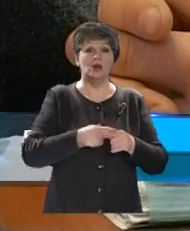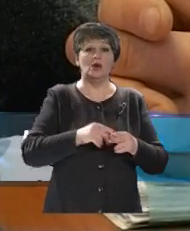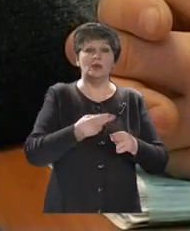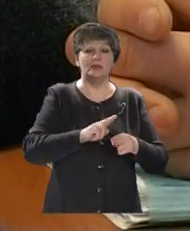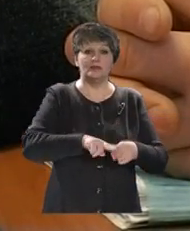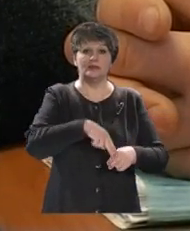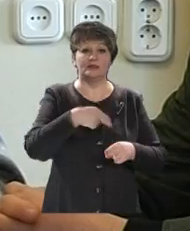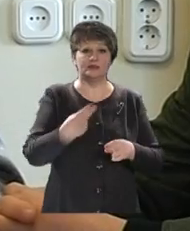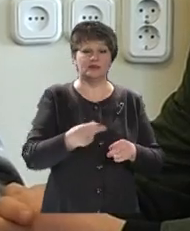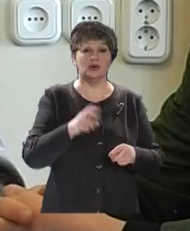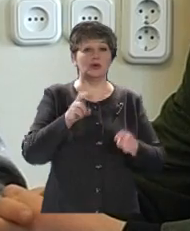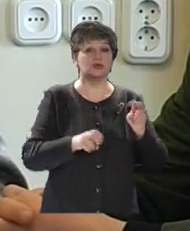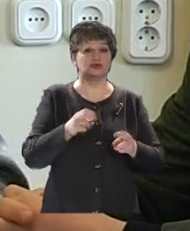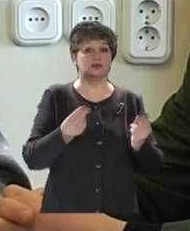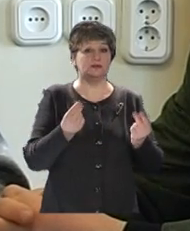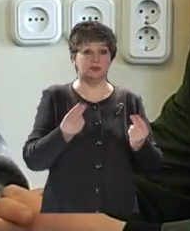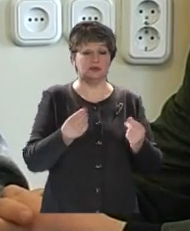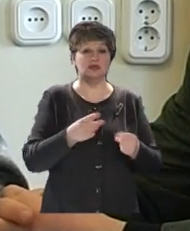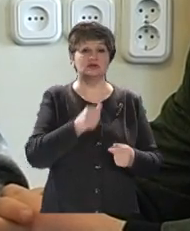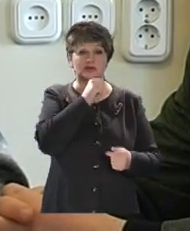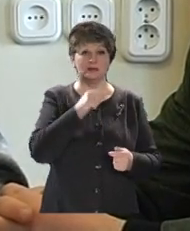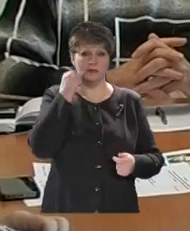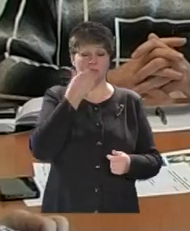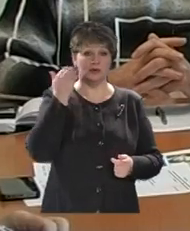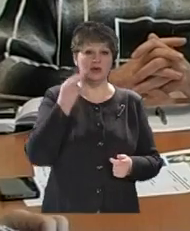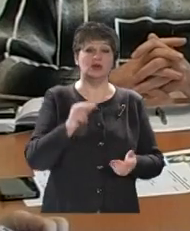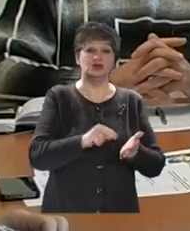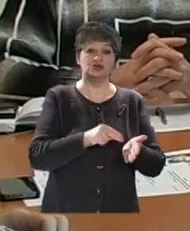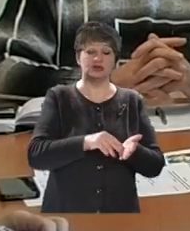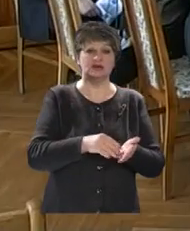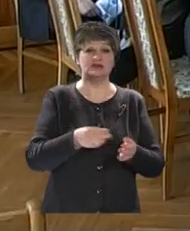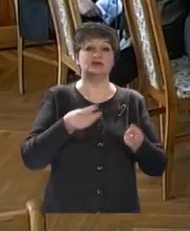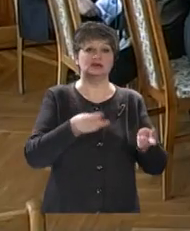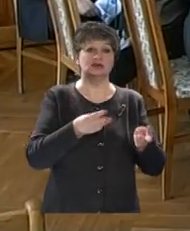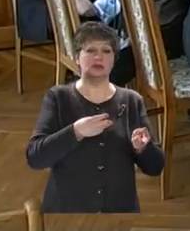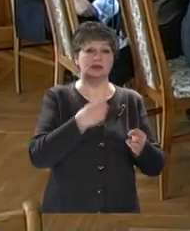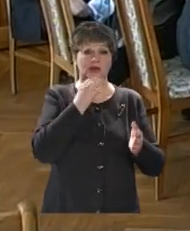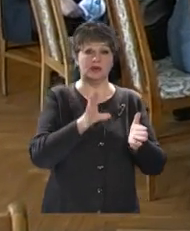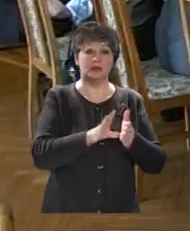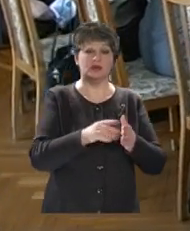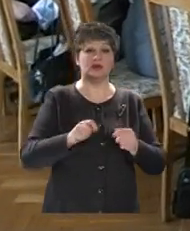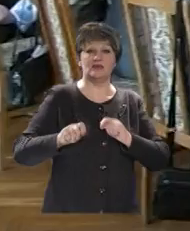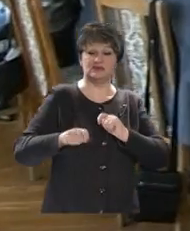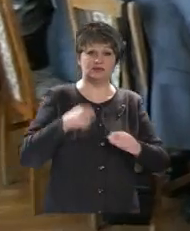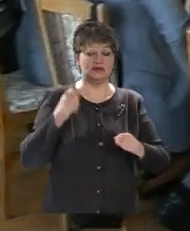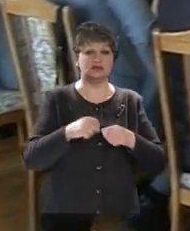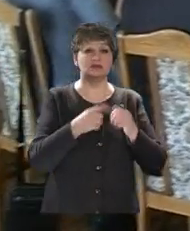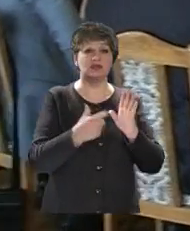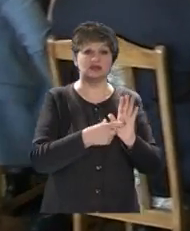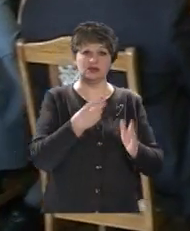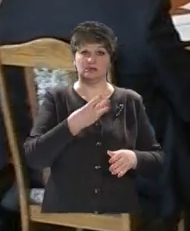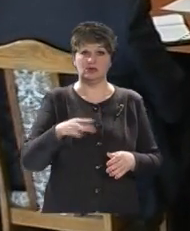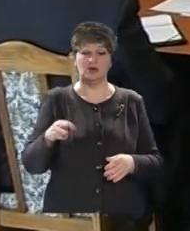позичку за обігові гроші підприємства. Відтак, позаминулий рік Черкаси Теплокомуненерго завершило зі збитком понад 17